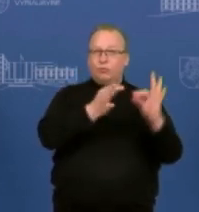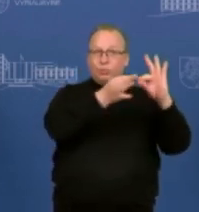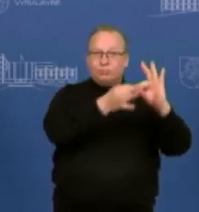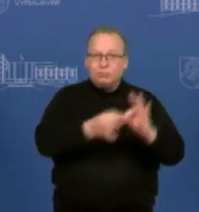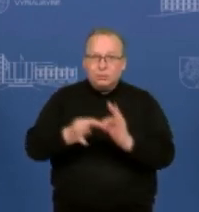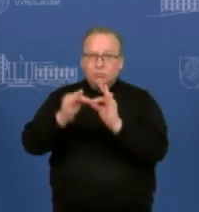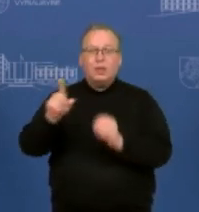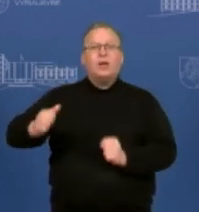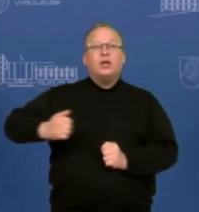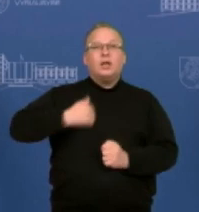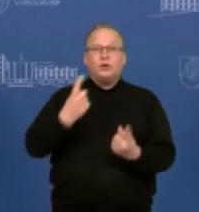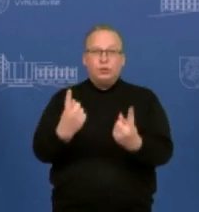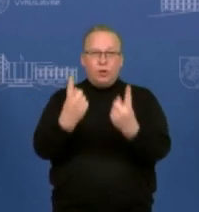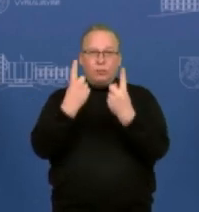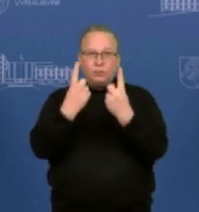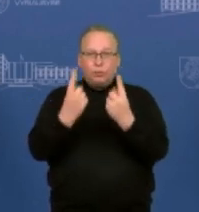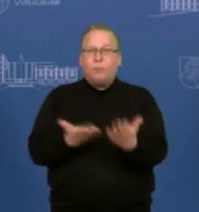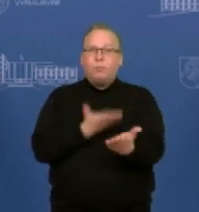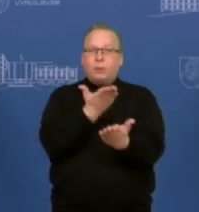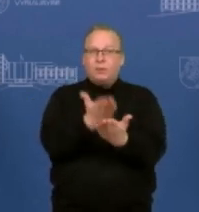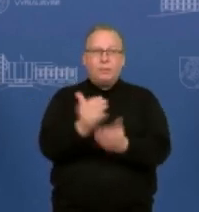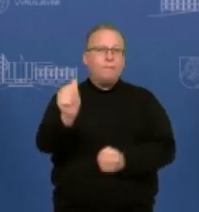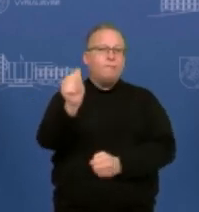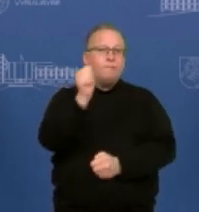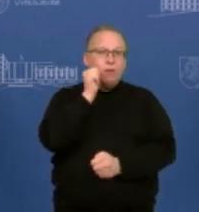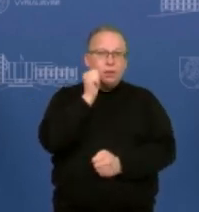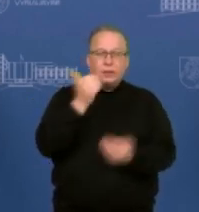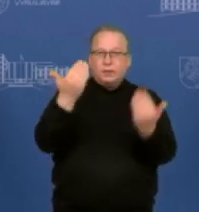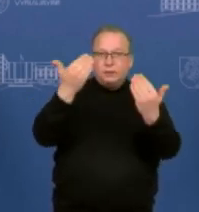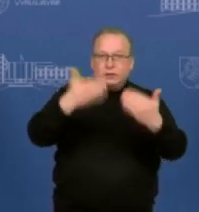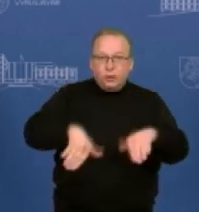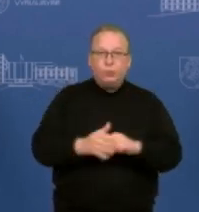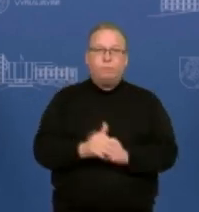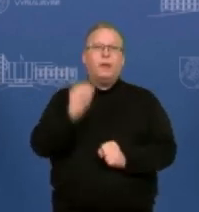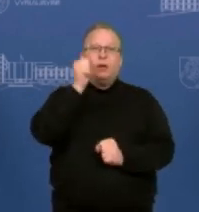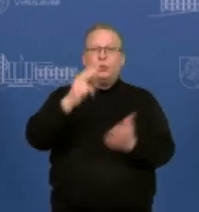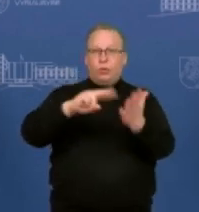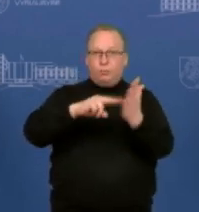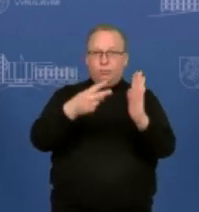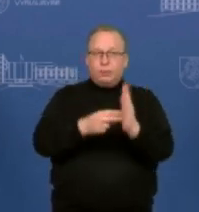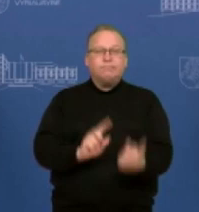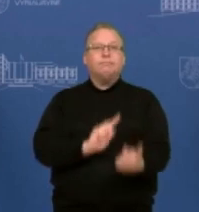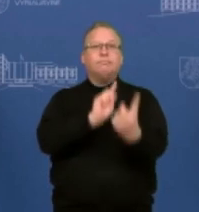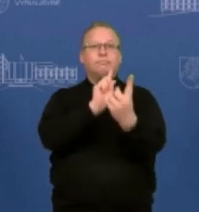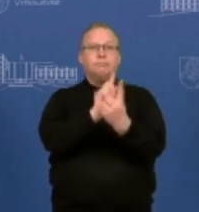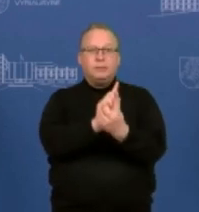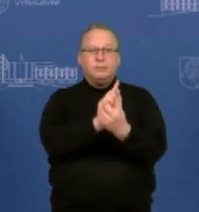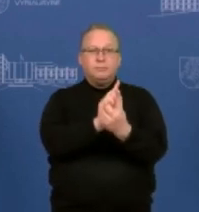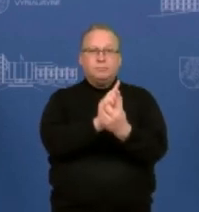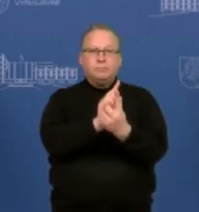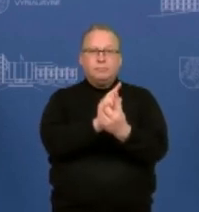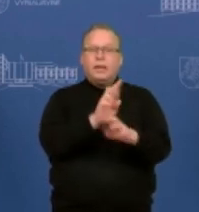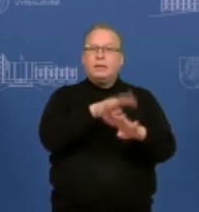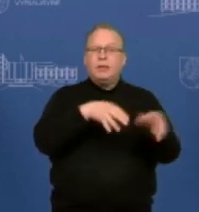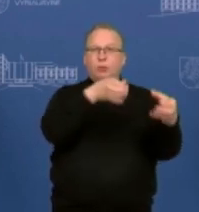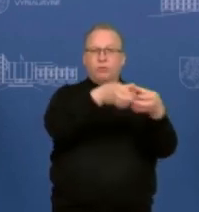su krašto apsauga, pristačiau vakar ir taip pat rytoj planuoju susitikti su frakcijų vadovais po